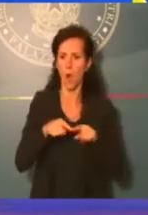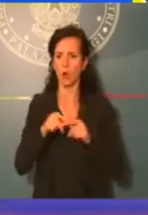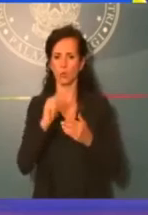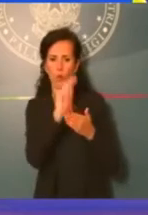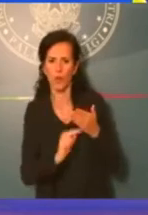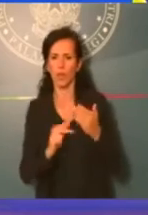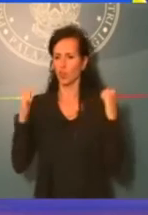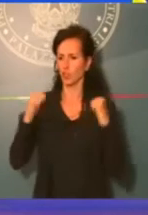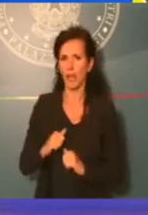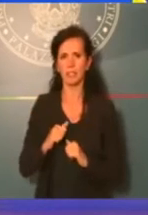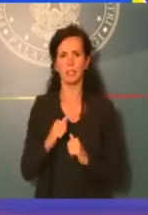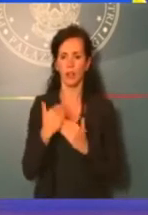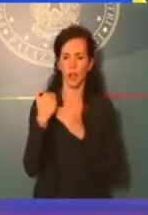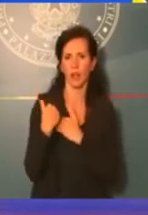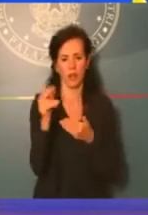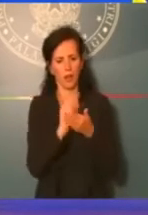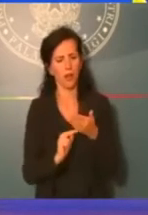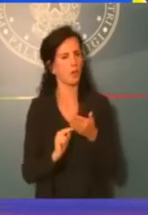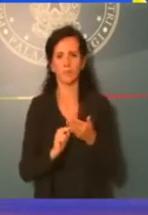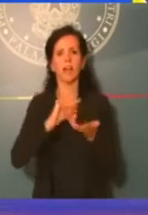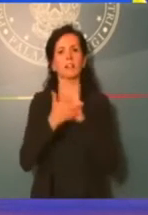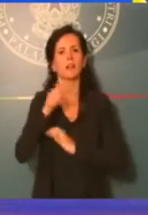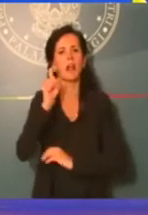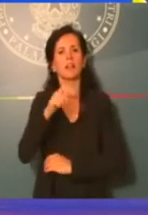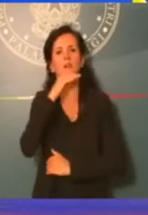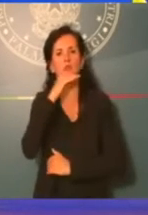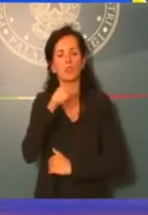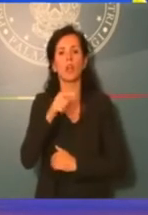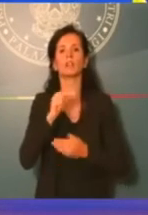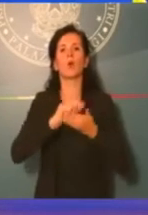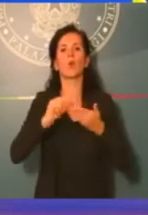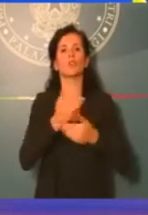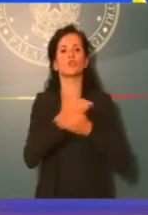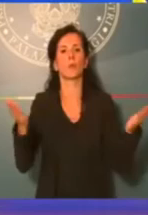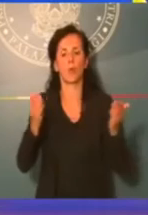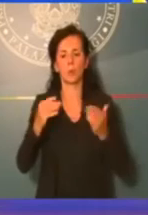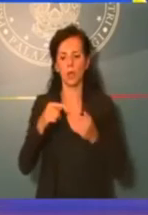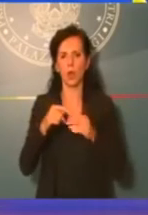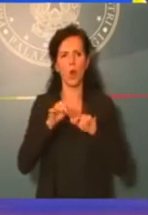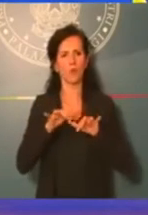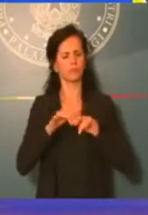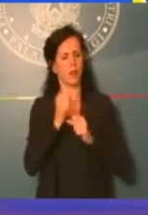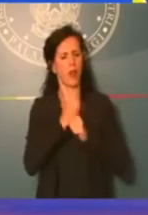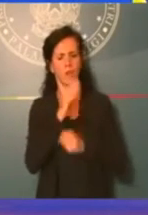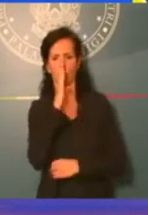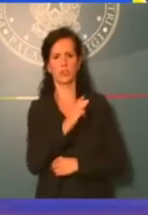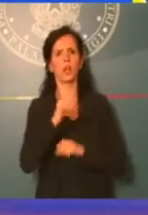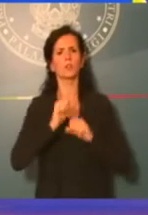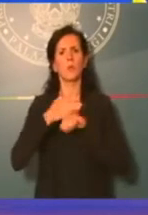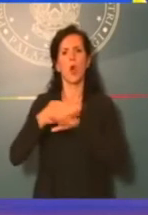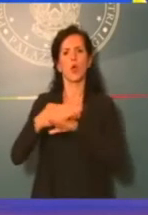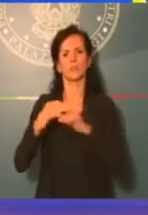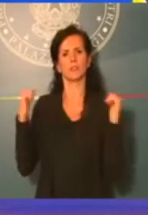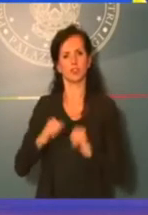e gli uffici pubblici lavoreranno in automatico, possedendo già i dati, li condivideranno. Avremo quindi un Internet più